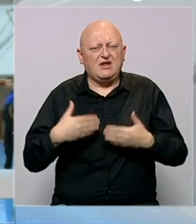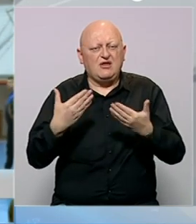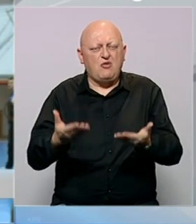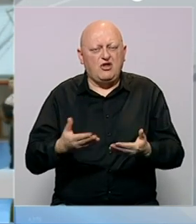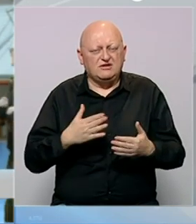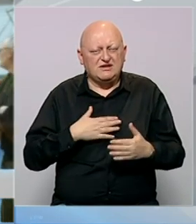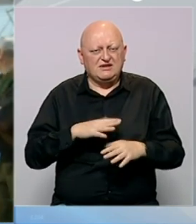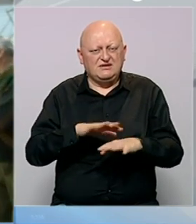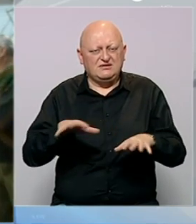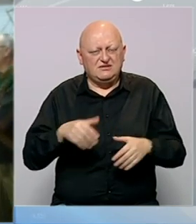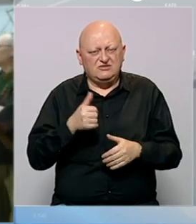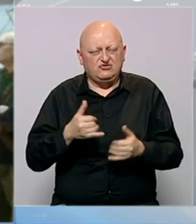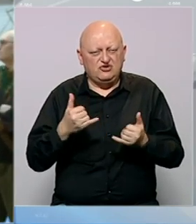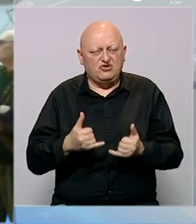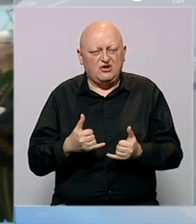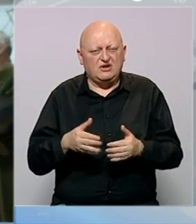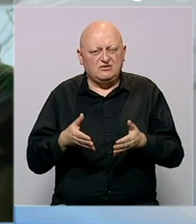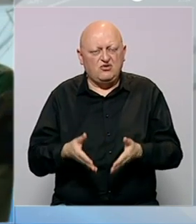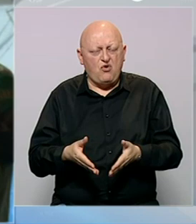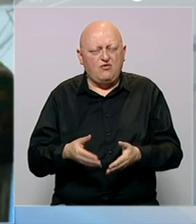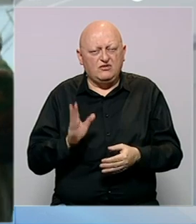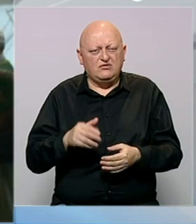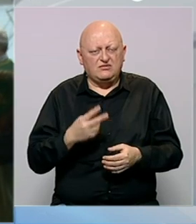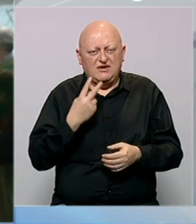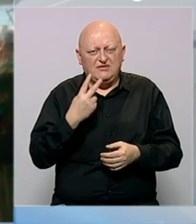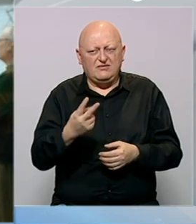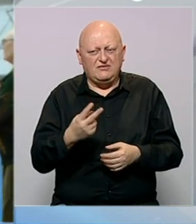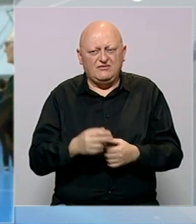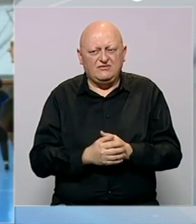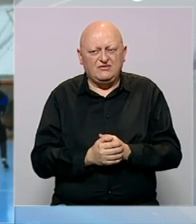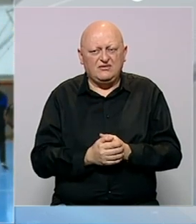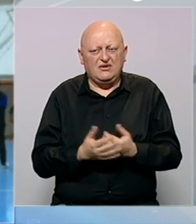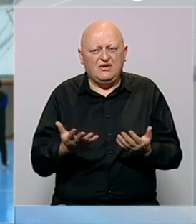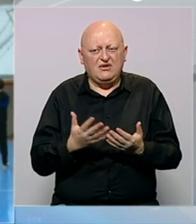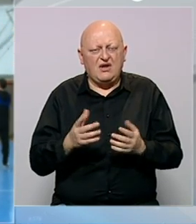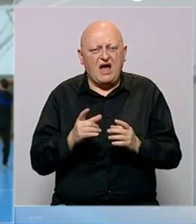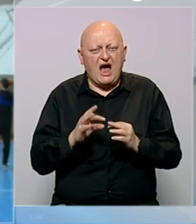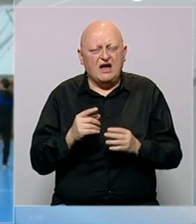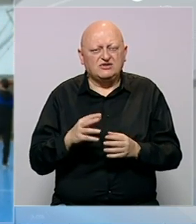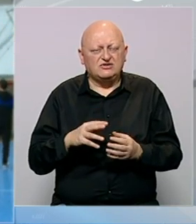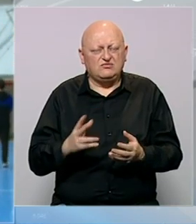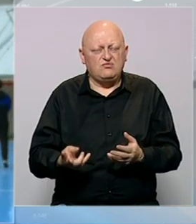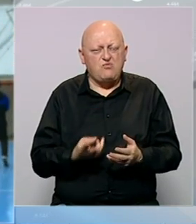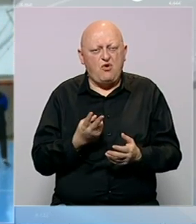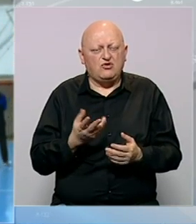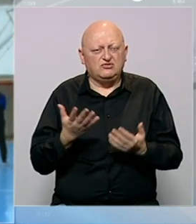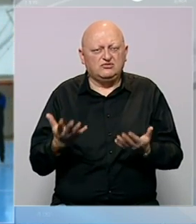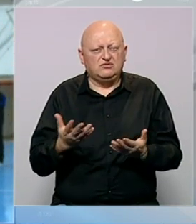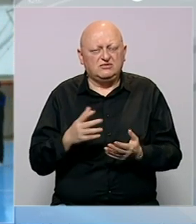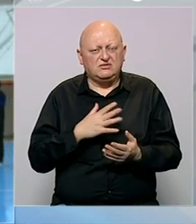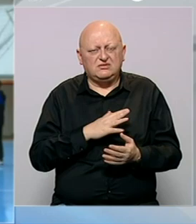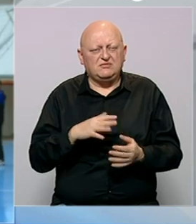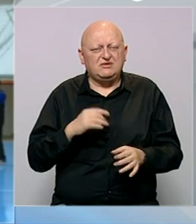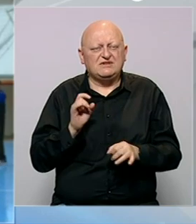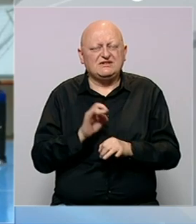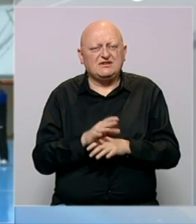sve nas što danas ovdje možemo da stvarno vidimo kakav je Azor ponos i koliko smo mi svi